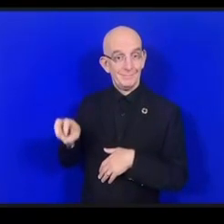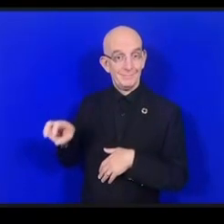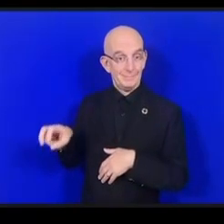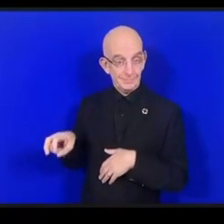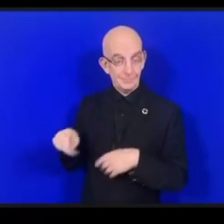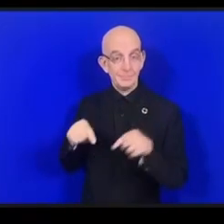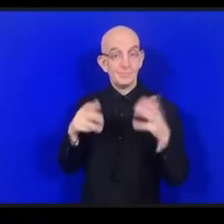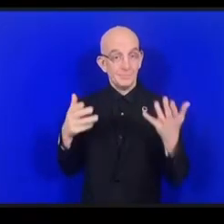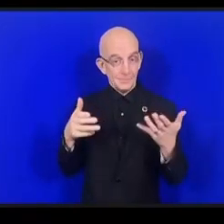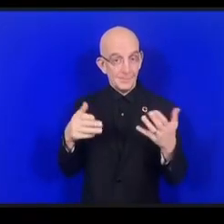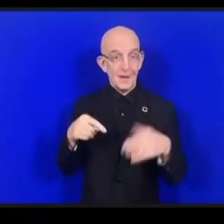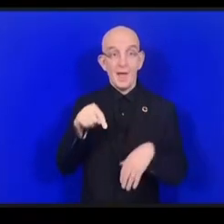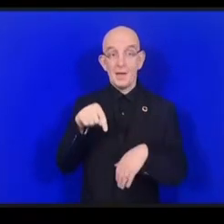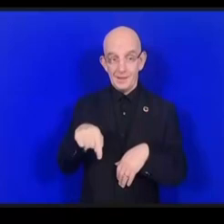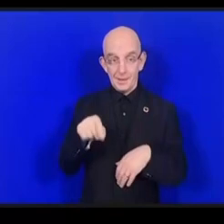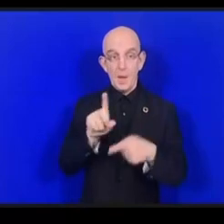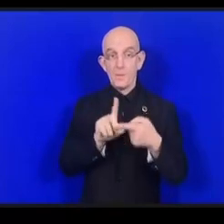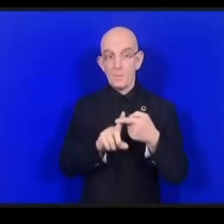بدريلس من